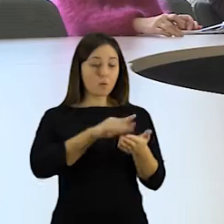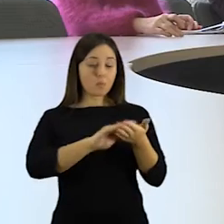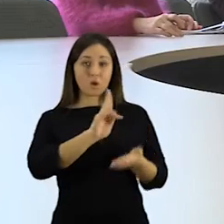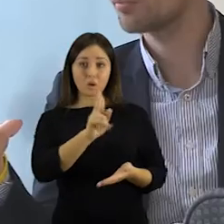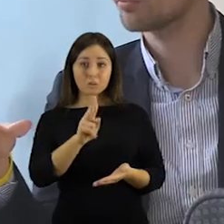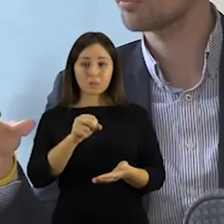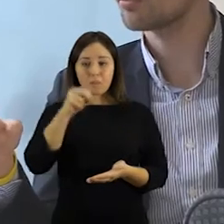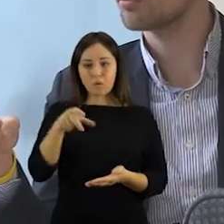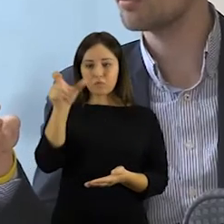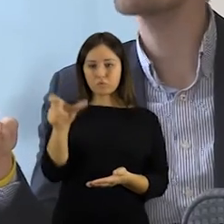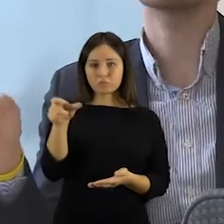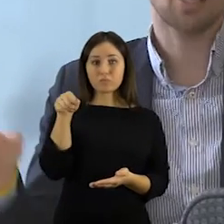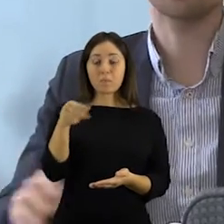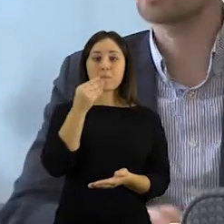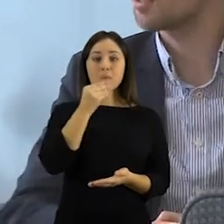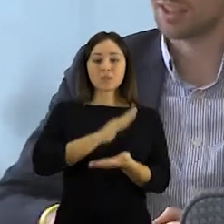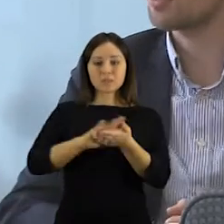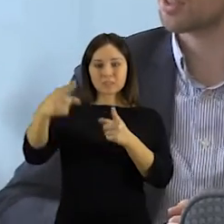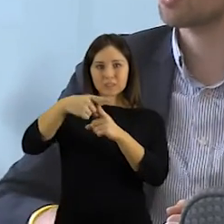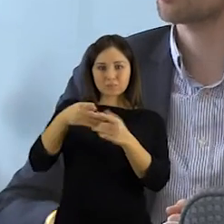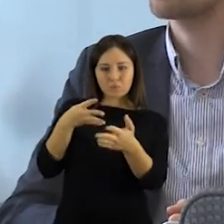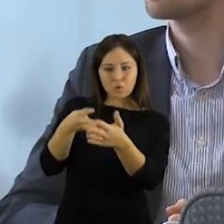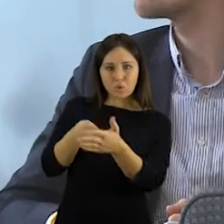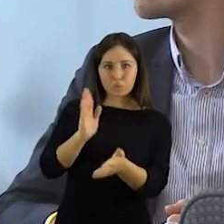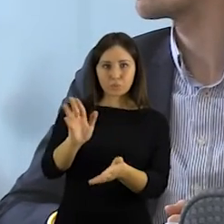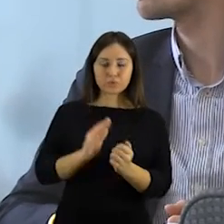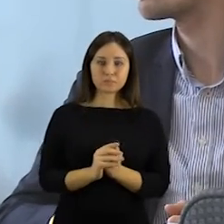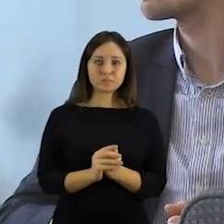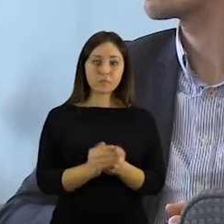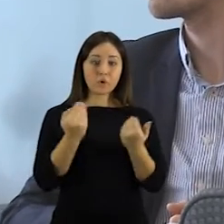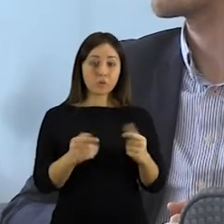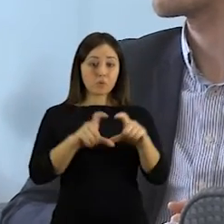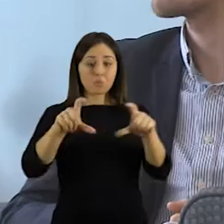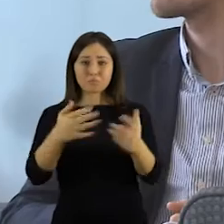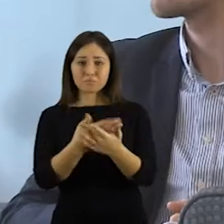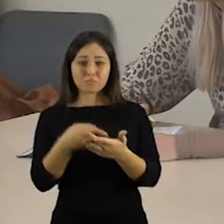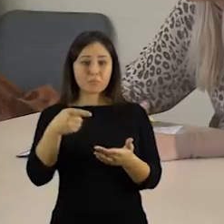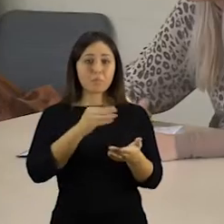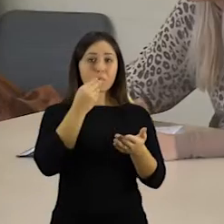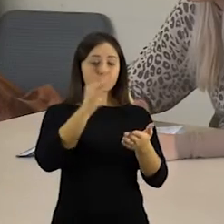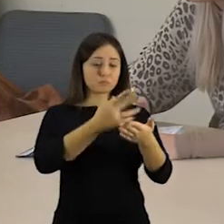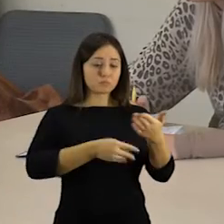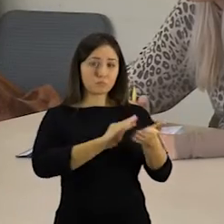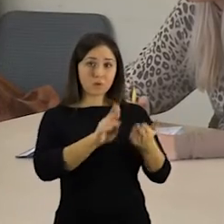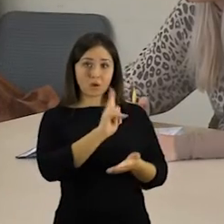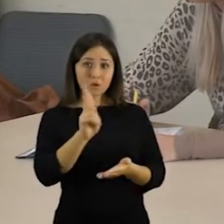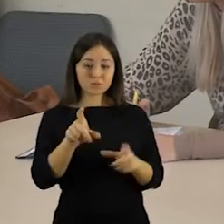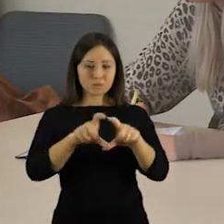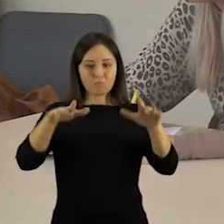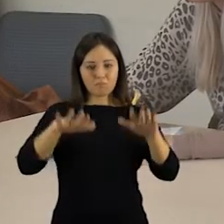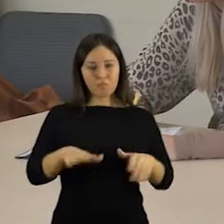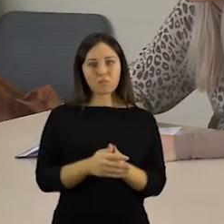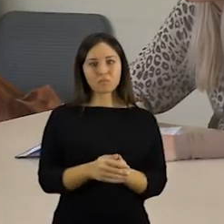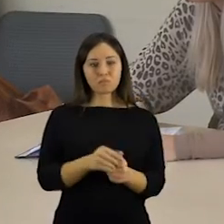dietologai, kontroliuojami maisto ir veterinarijos tarnybos. Dabar augdymo įstaigos valgeraščius turi parengti pačios, tai prastai daro įstaigos